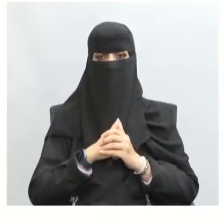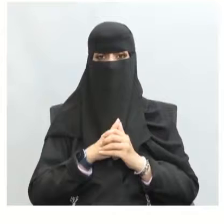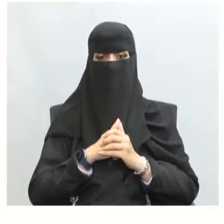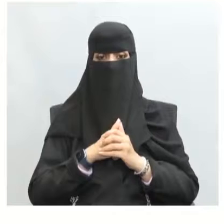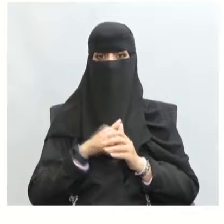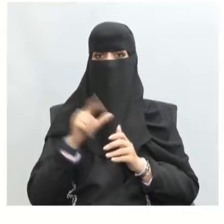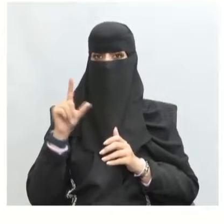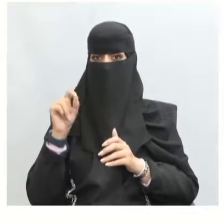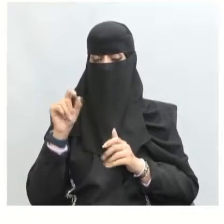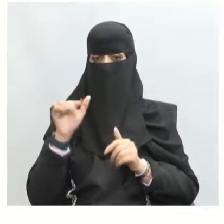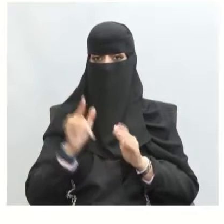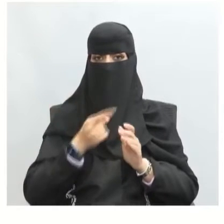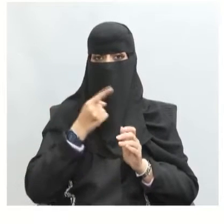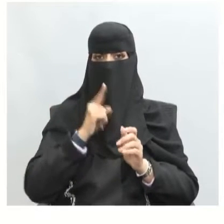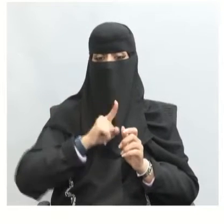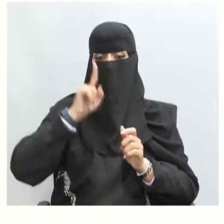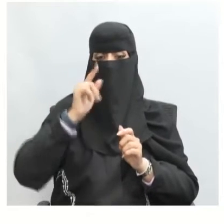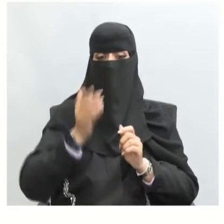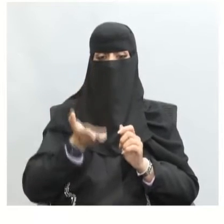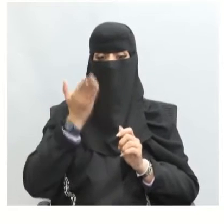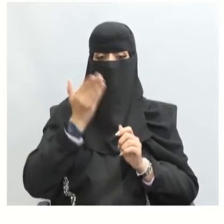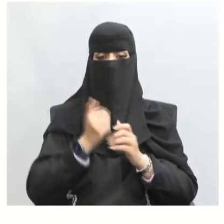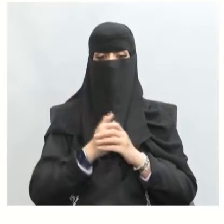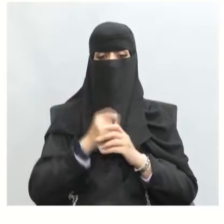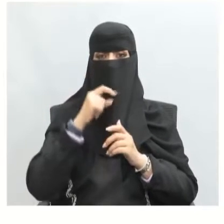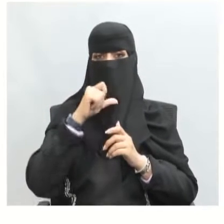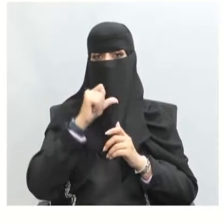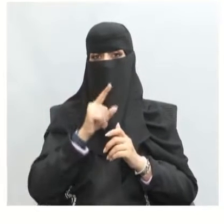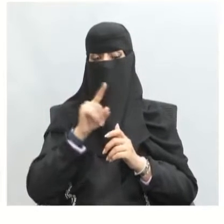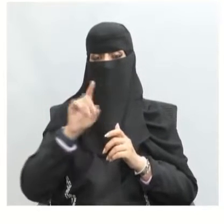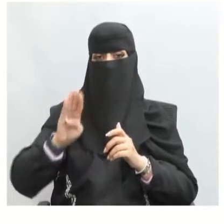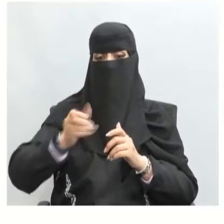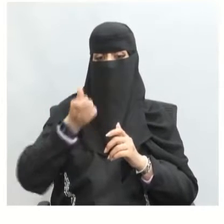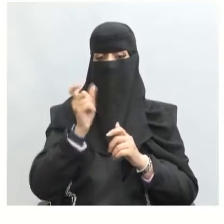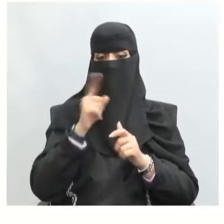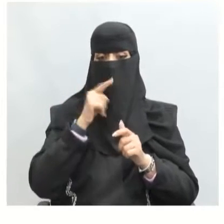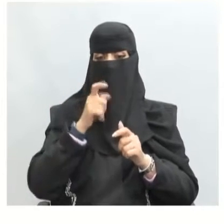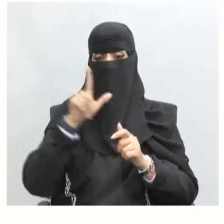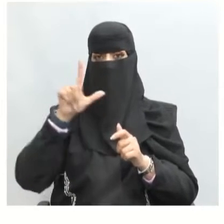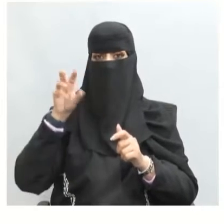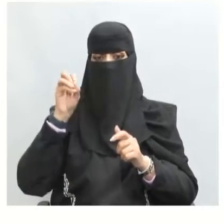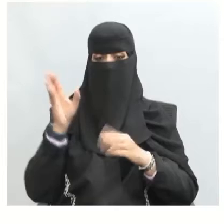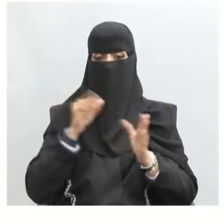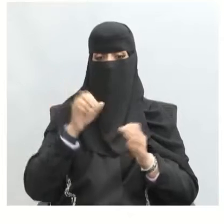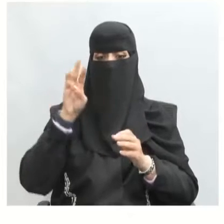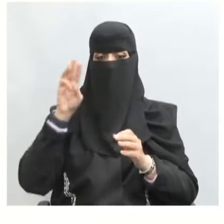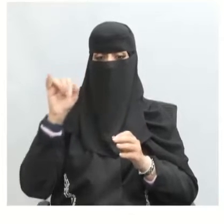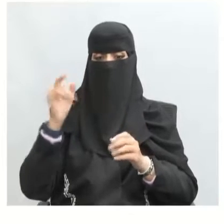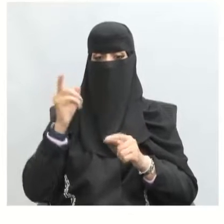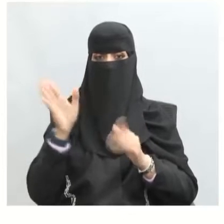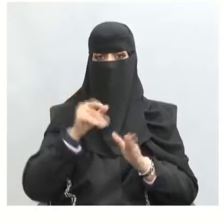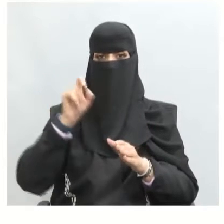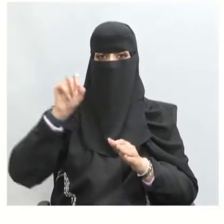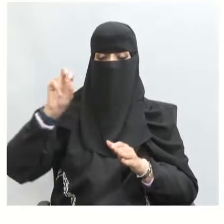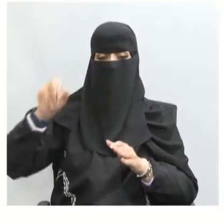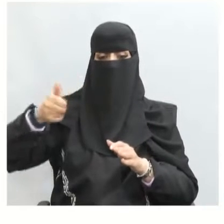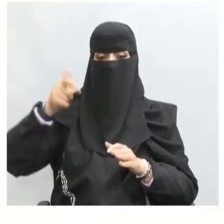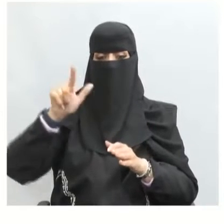أحسنتم قول الله تعالى وكان له ثمر فقال لصاحبه وهو